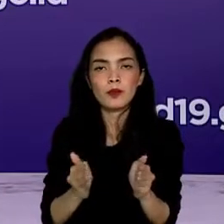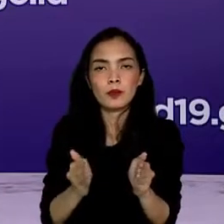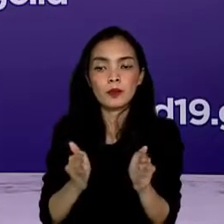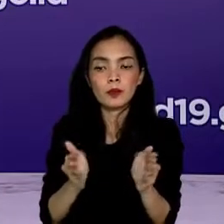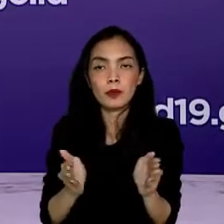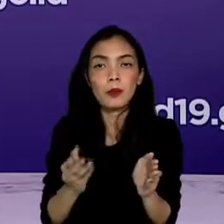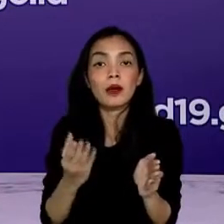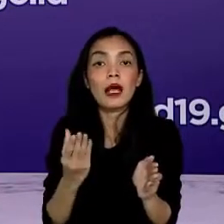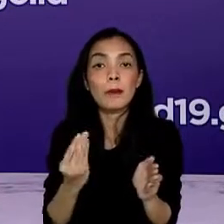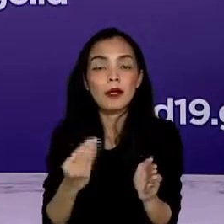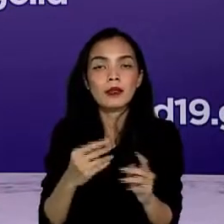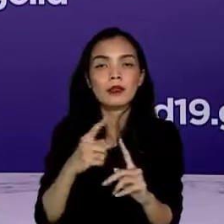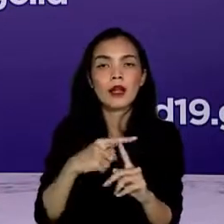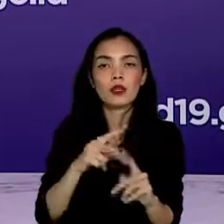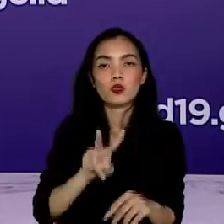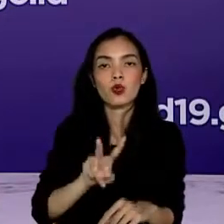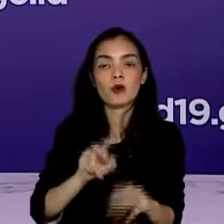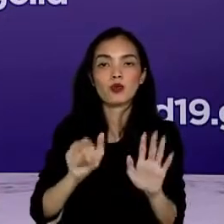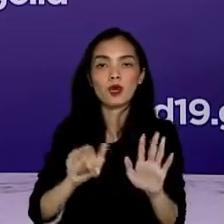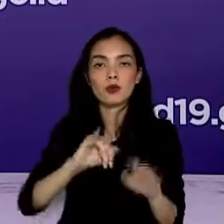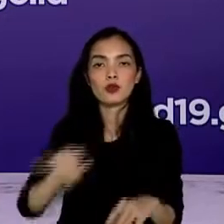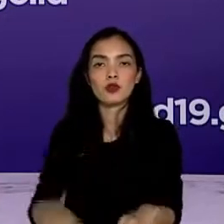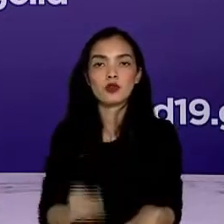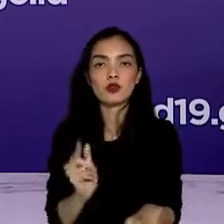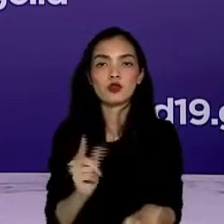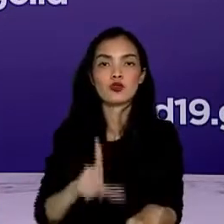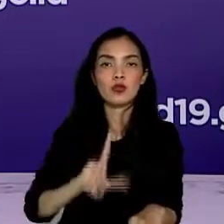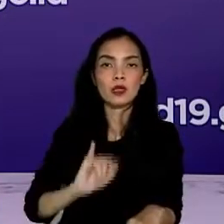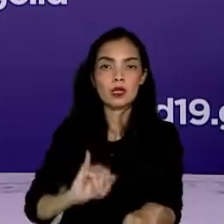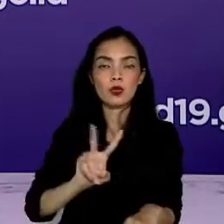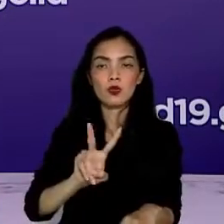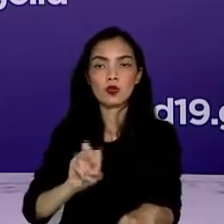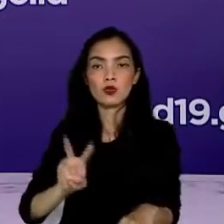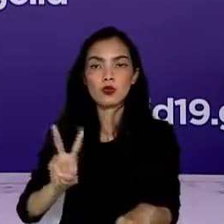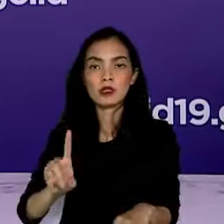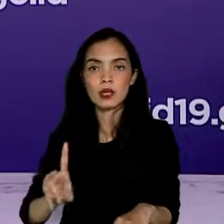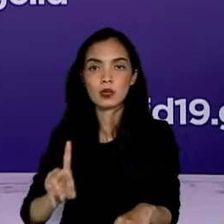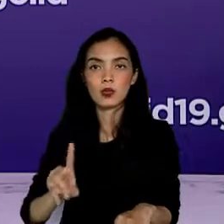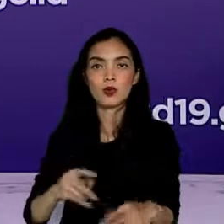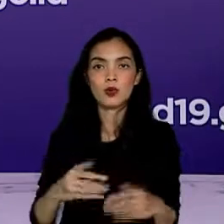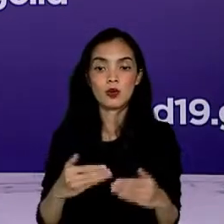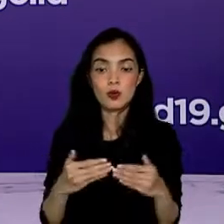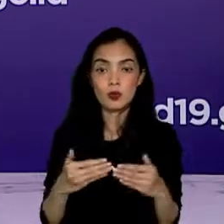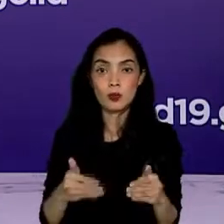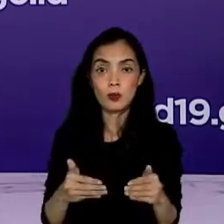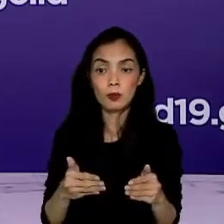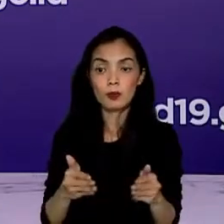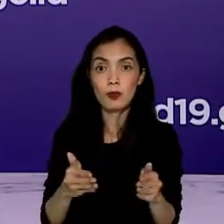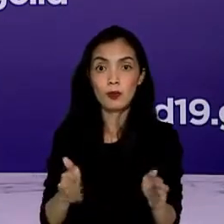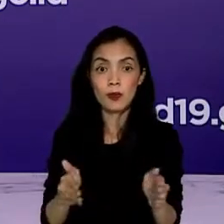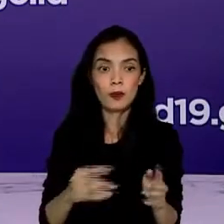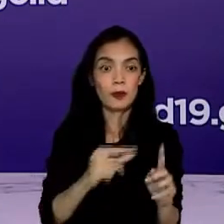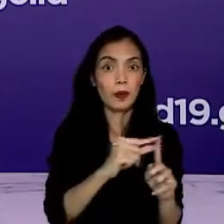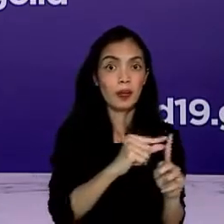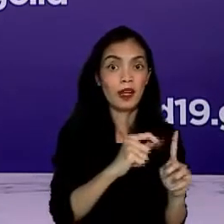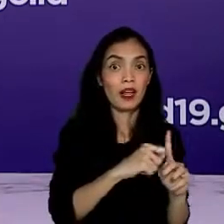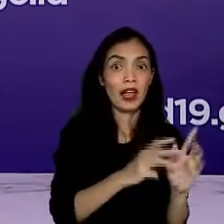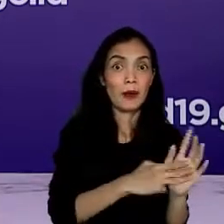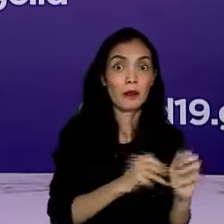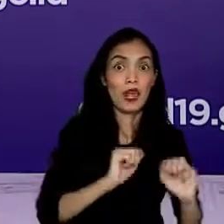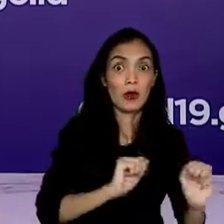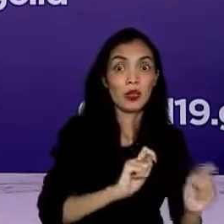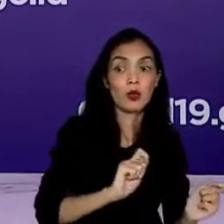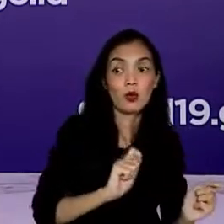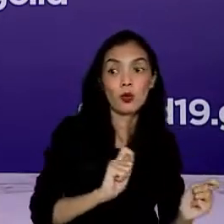2021. Transisi untuk melakukan relaksasi adalah prosedur yang kompleks. Tantangan dan kondisi